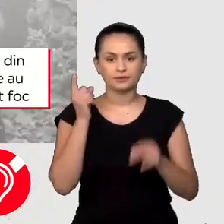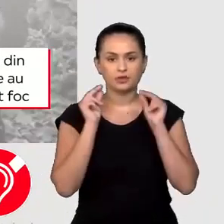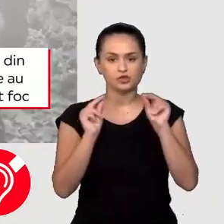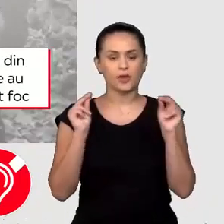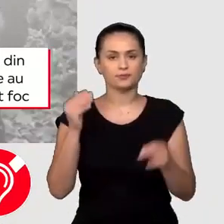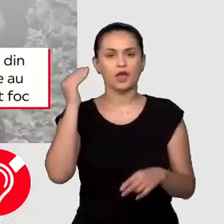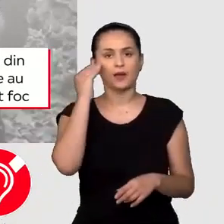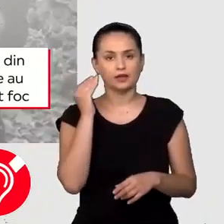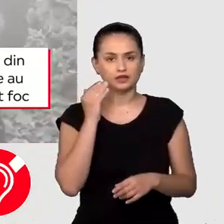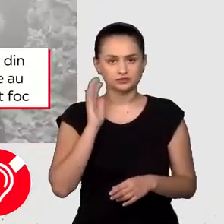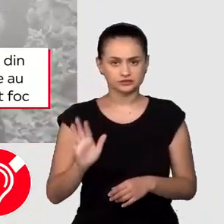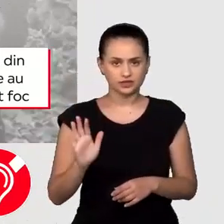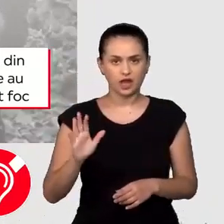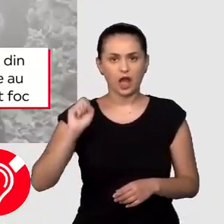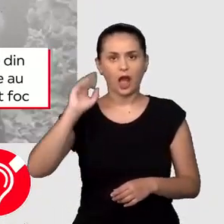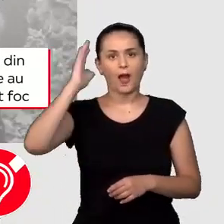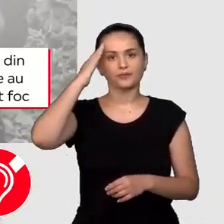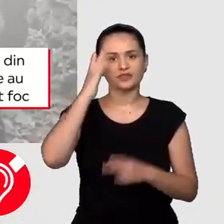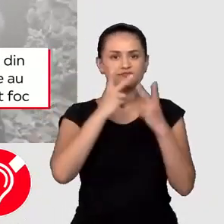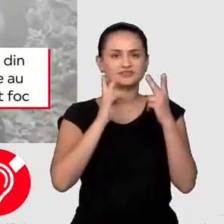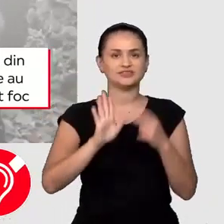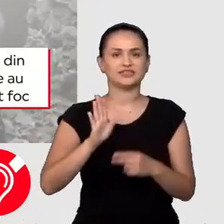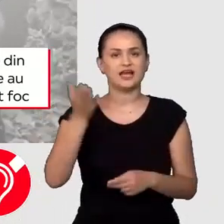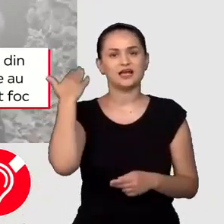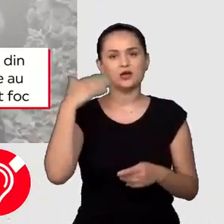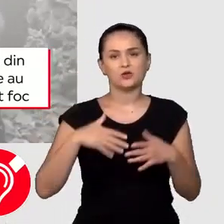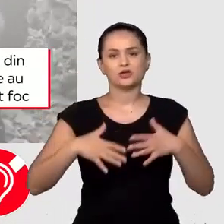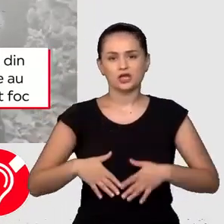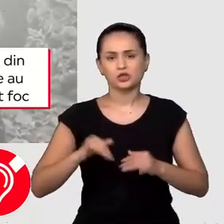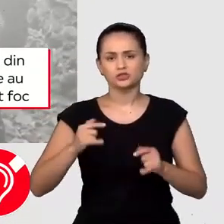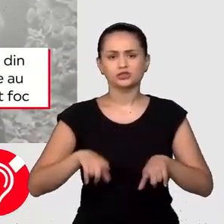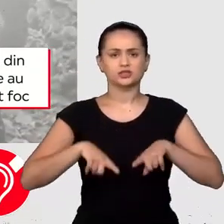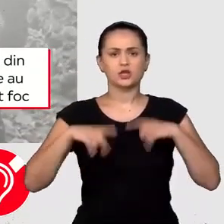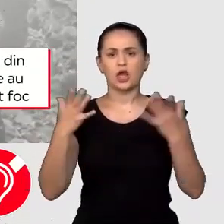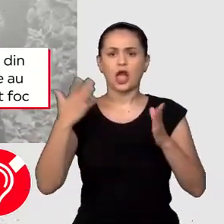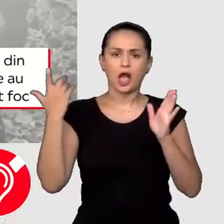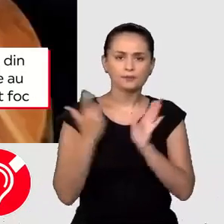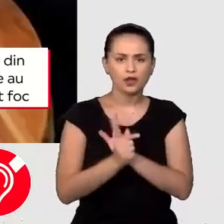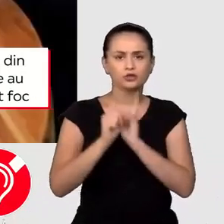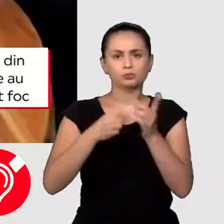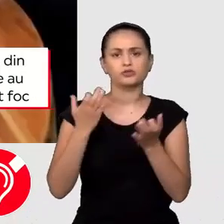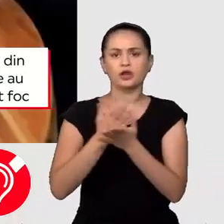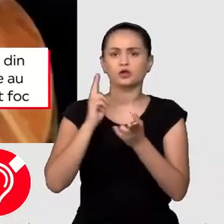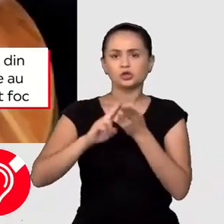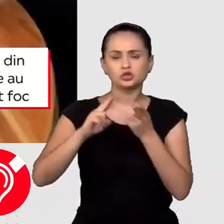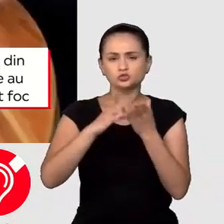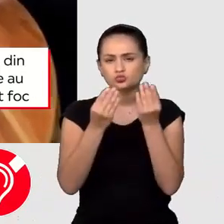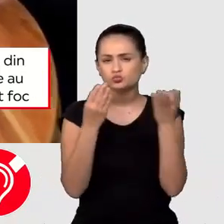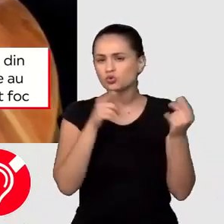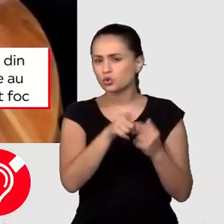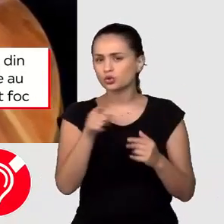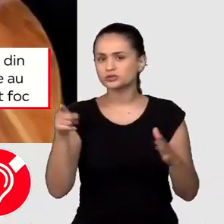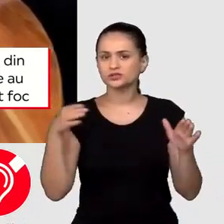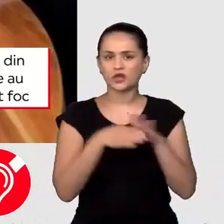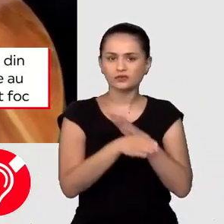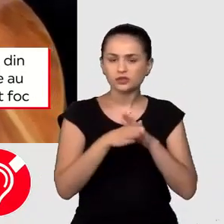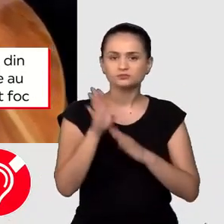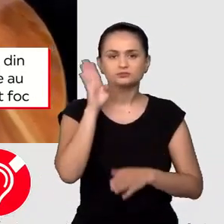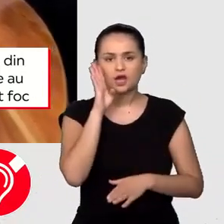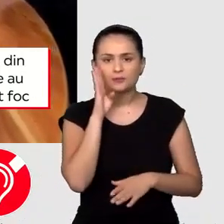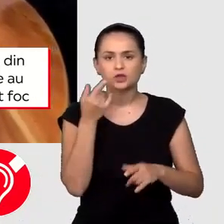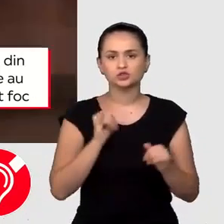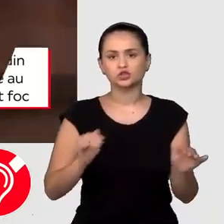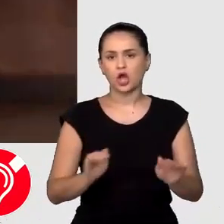Prima doamna a Statele Unite ale Americii și-a reamintit vizita ei în Ucraina și trăiile cu care a plecat